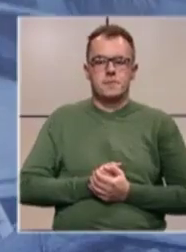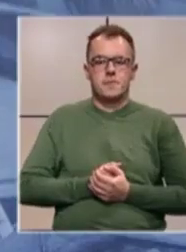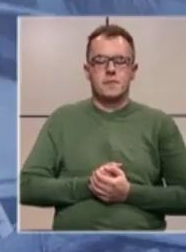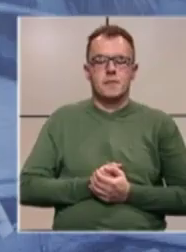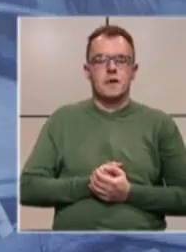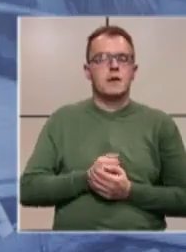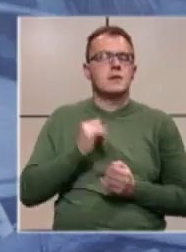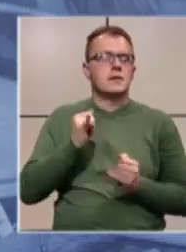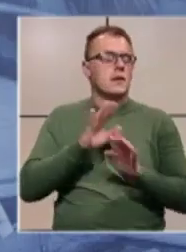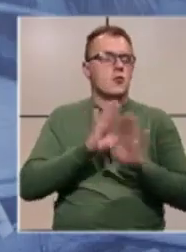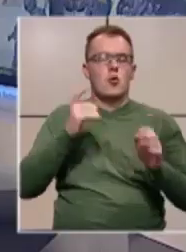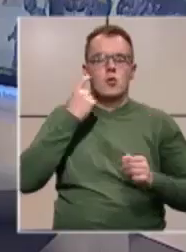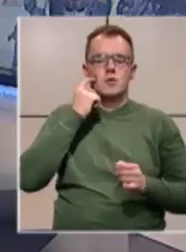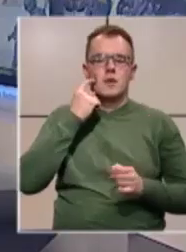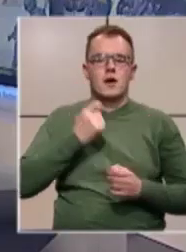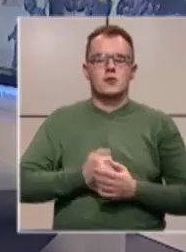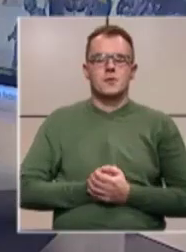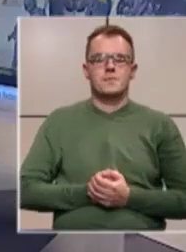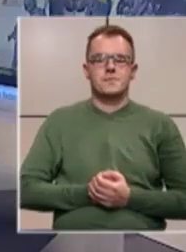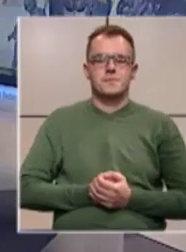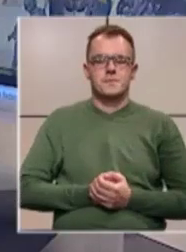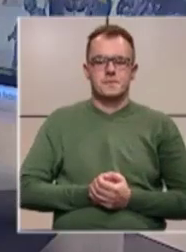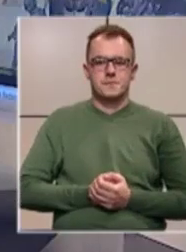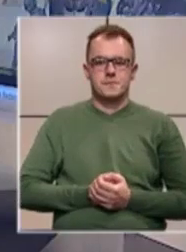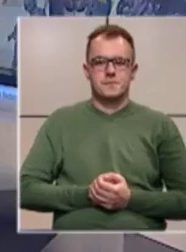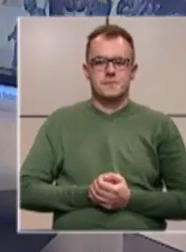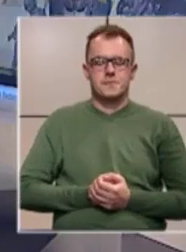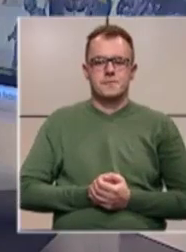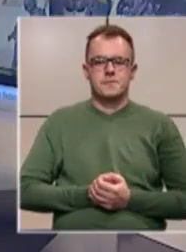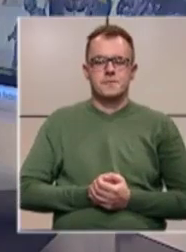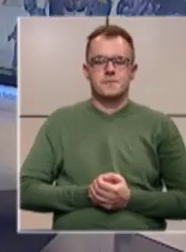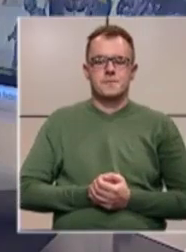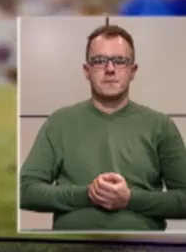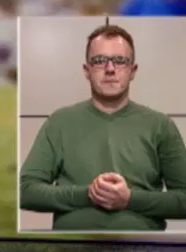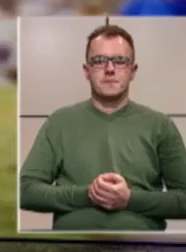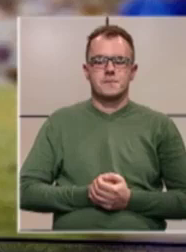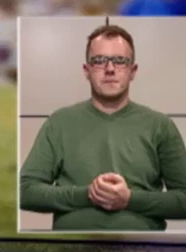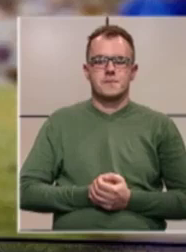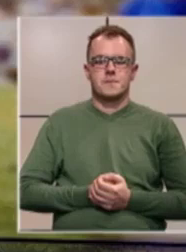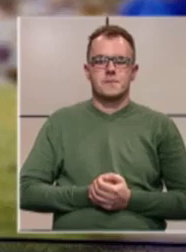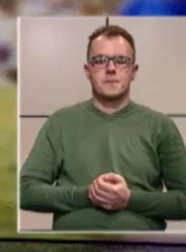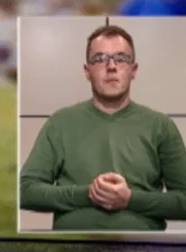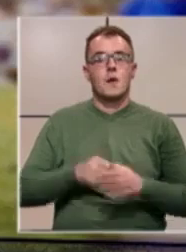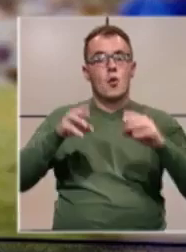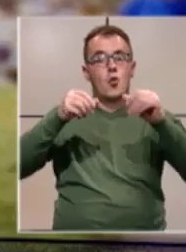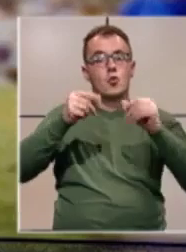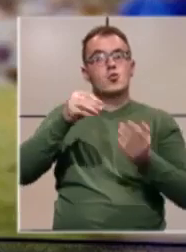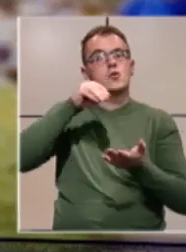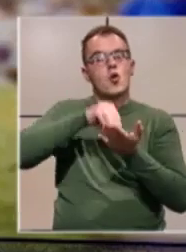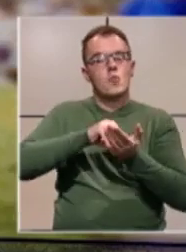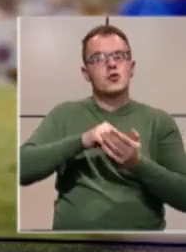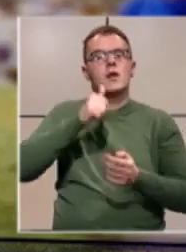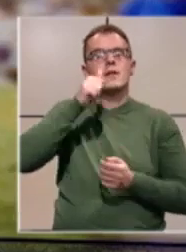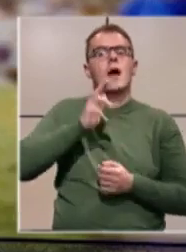Mihajla, za sada toliko iz Bihaće. NSA, hvala ti za sada. Vidimo se nešto poslije. U Tuzli je obilježen dan